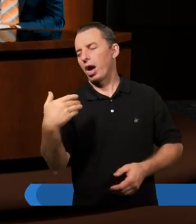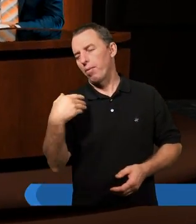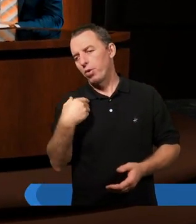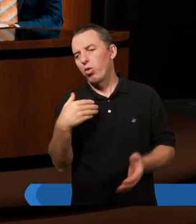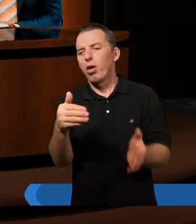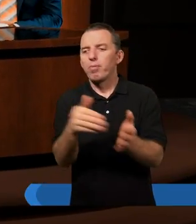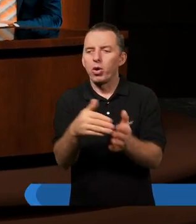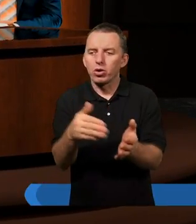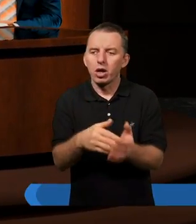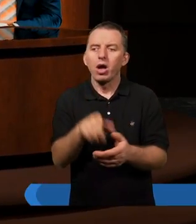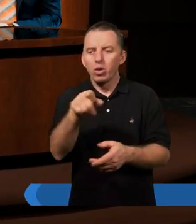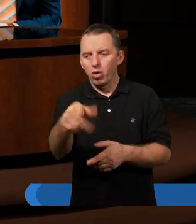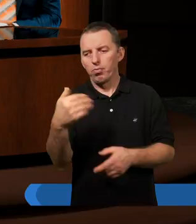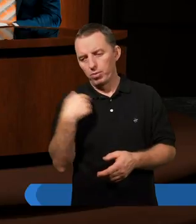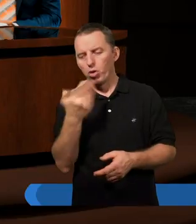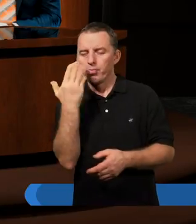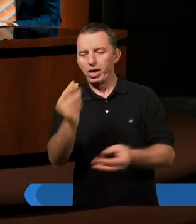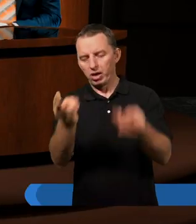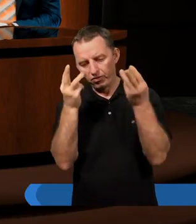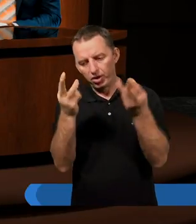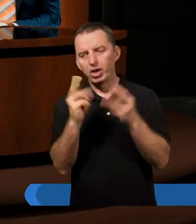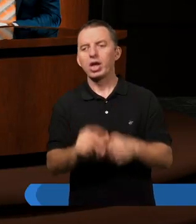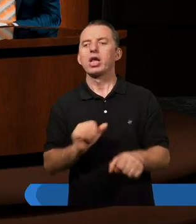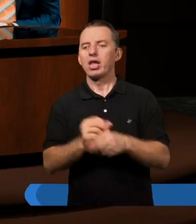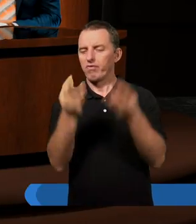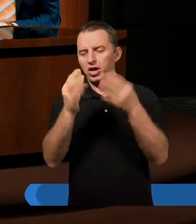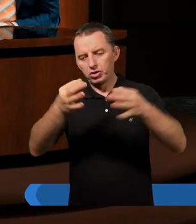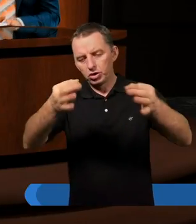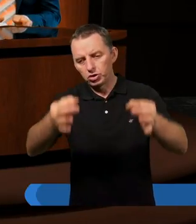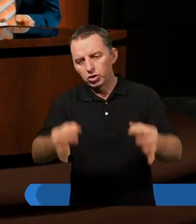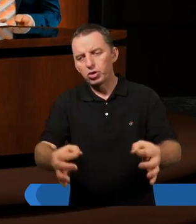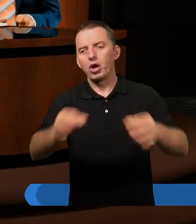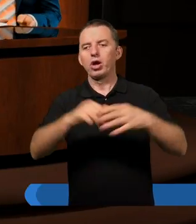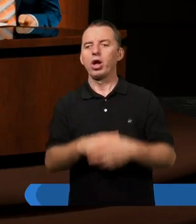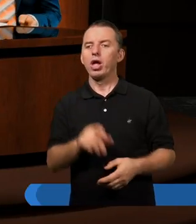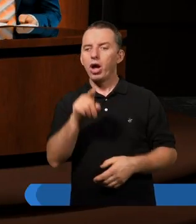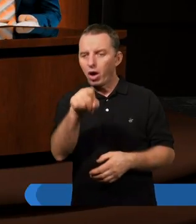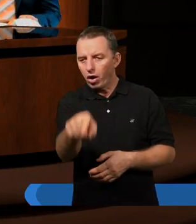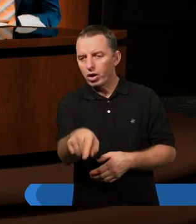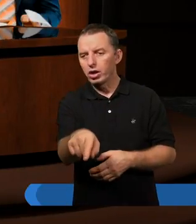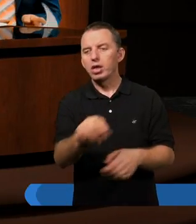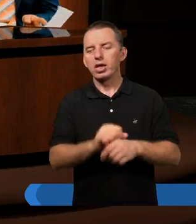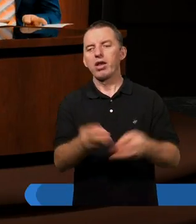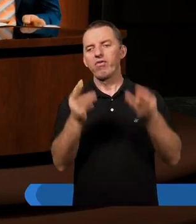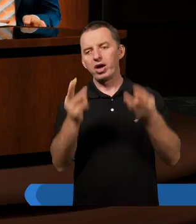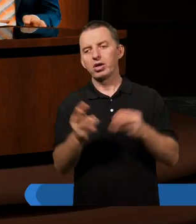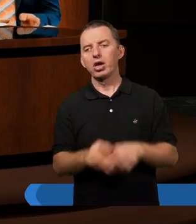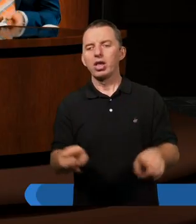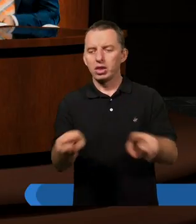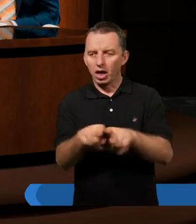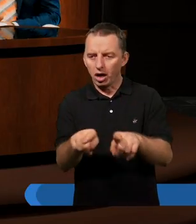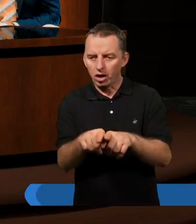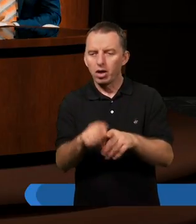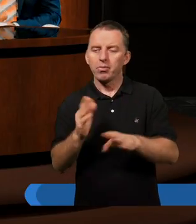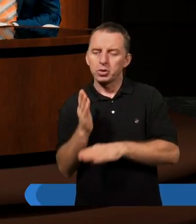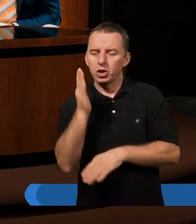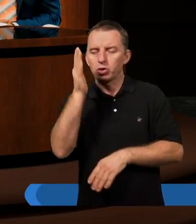On był bardzo ważny. On jest ważny dzisiaj. I on jest ważny i też i w